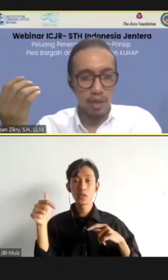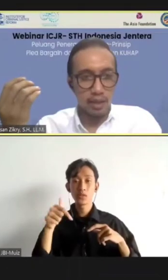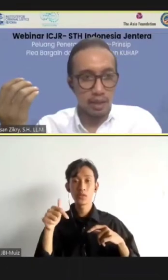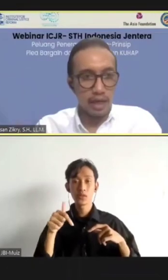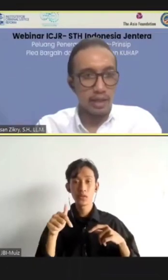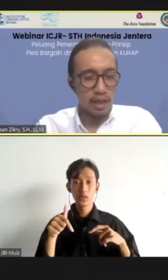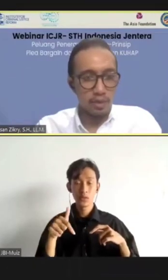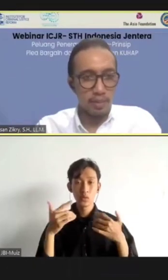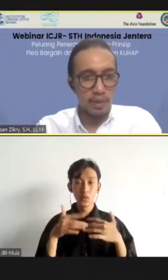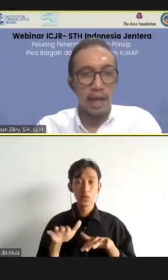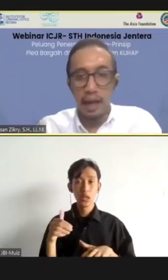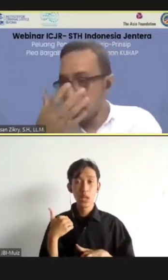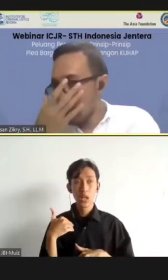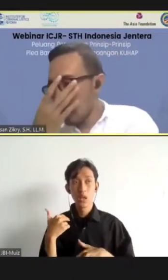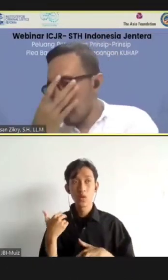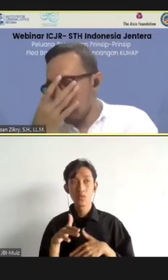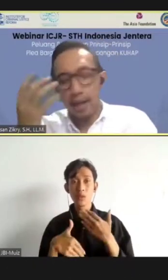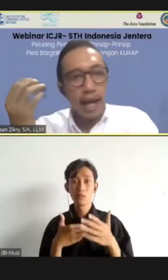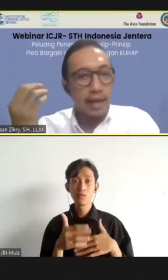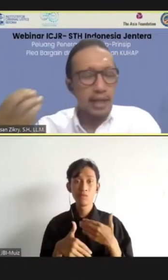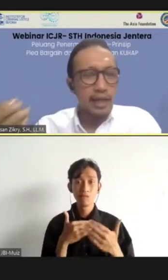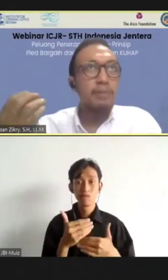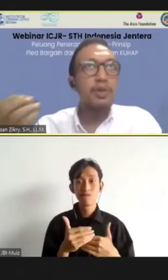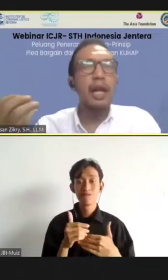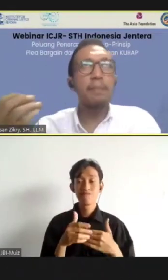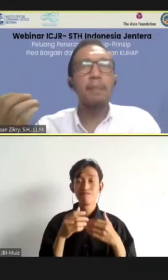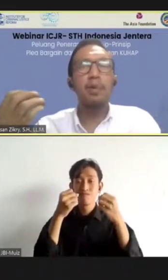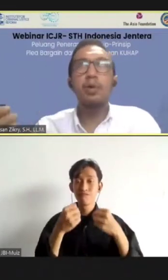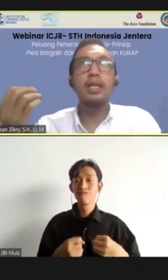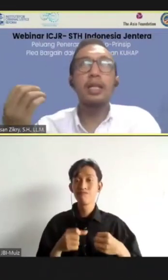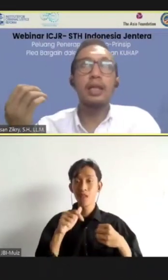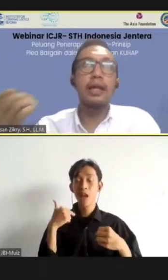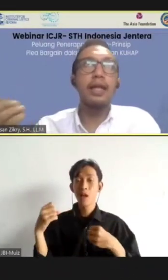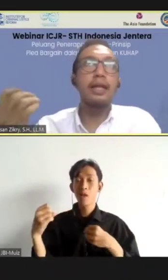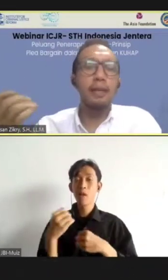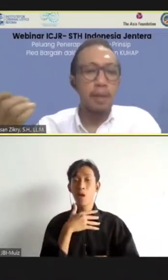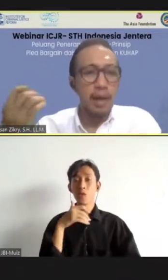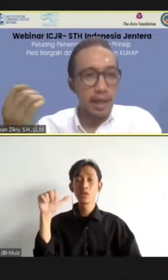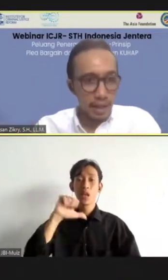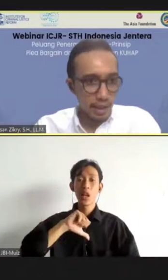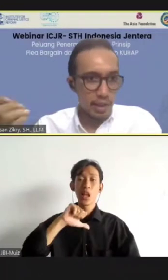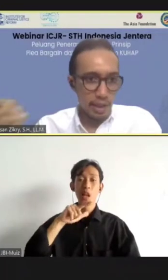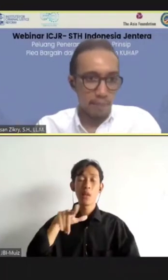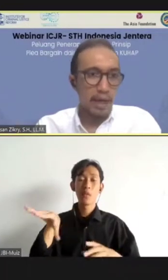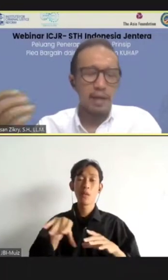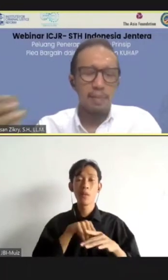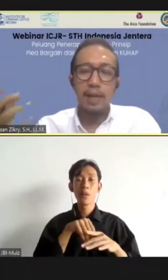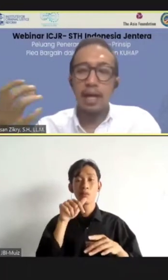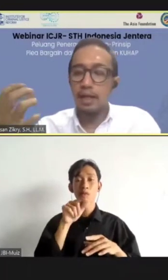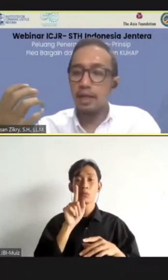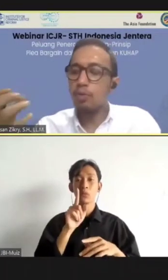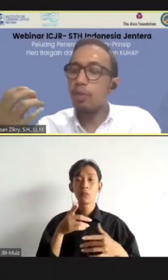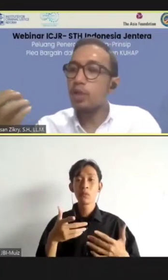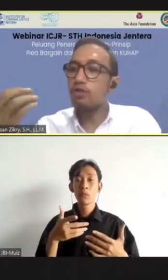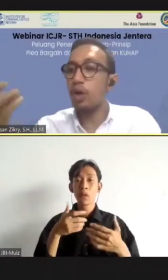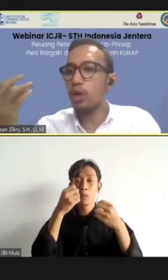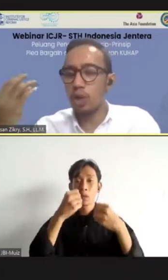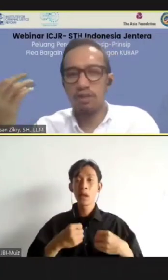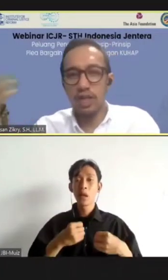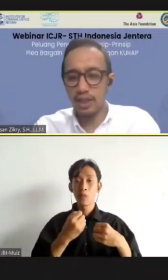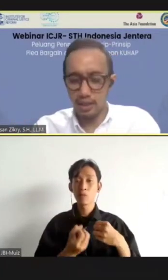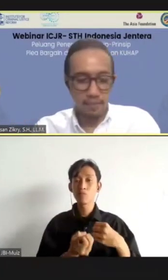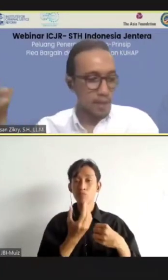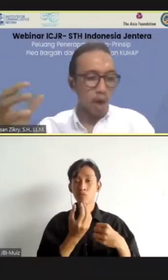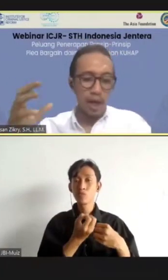sudah terjadi dan sudah berjalan, penahanan ini punya dampak buruk dan keterkaitan dengan plea bargaining. Kenapa? Karena penahanan itu memicu